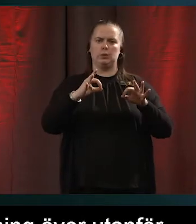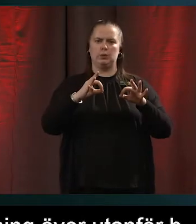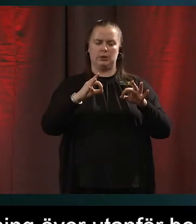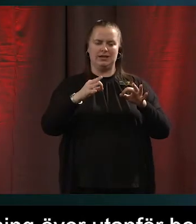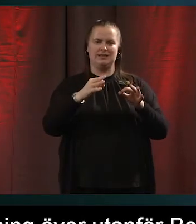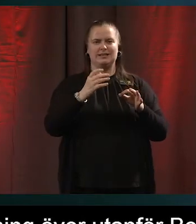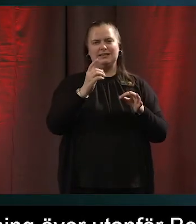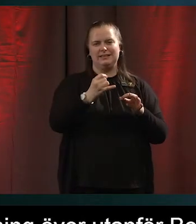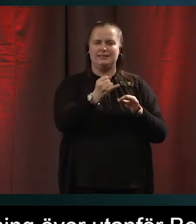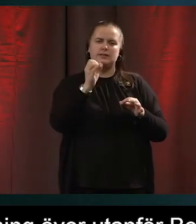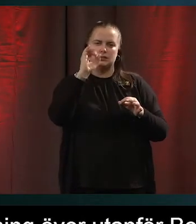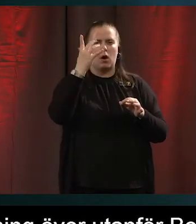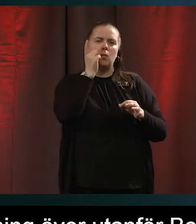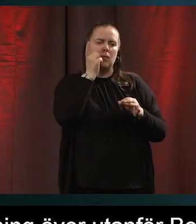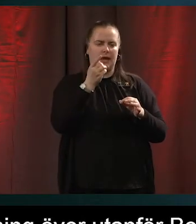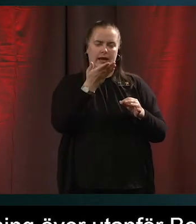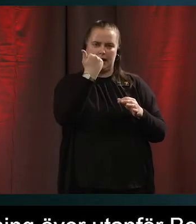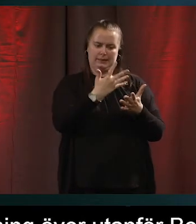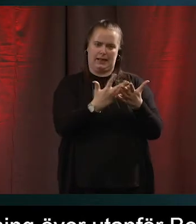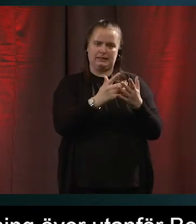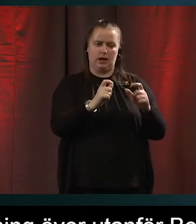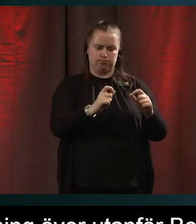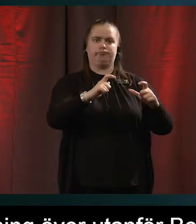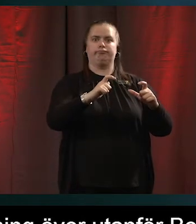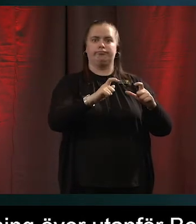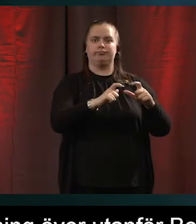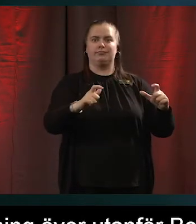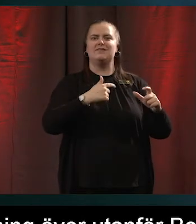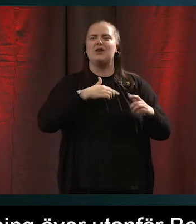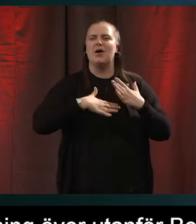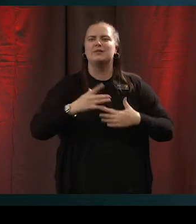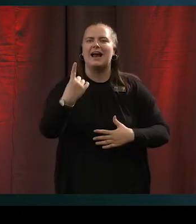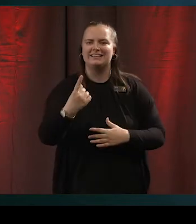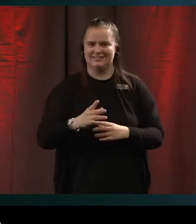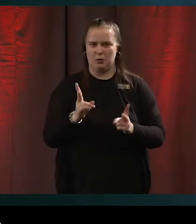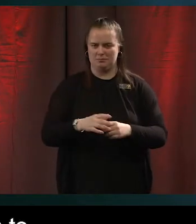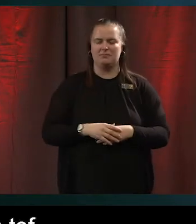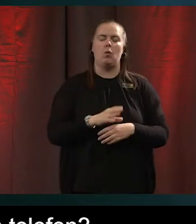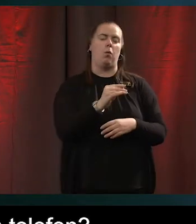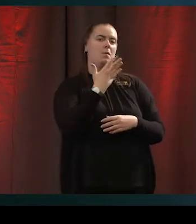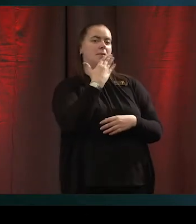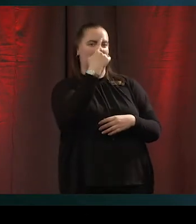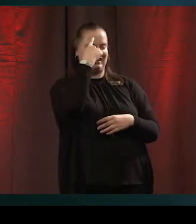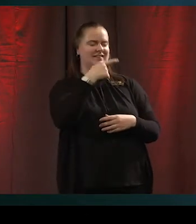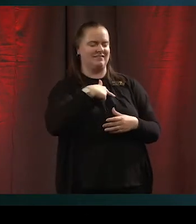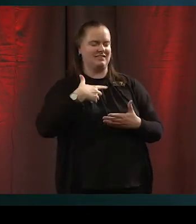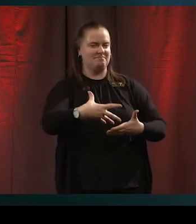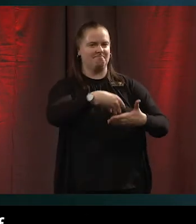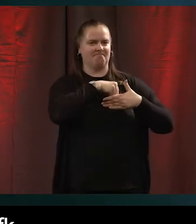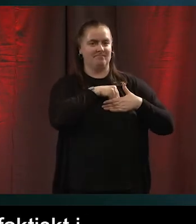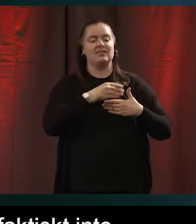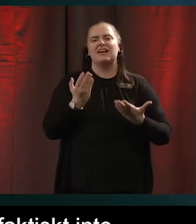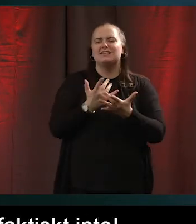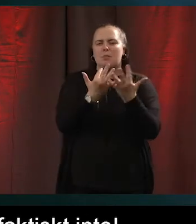smartphone? Alltså större text? För annars skulle jag önska den. Det är ju rätt många som har en